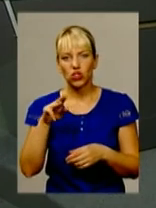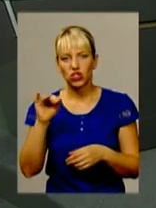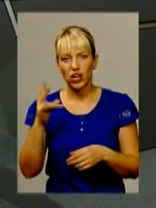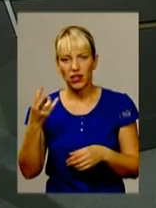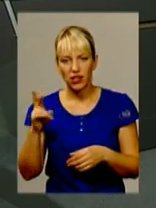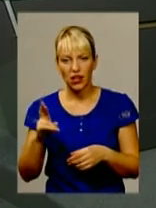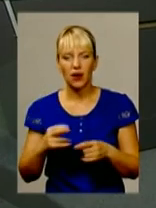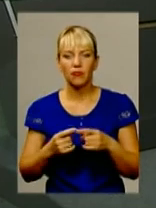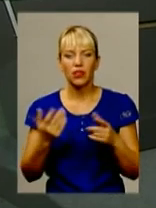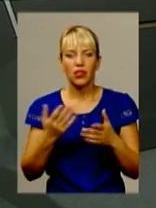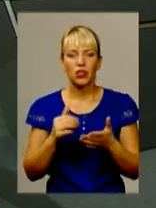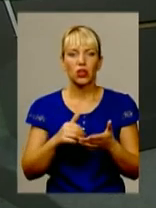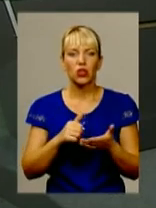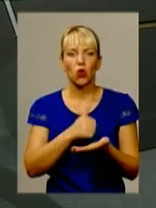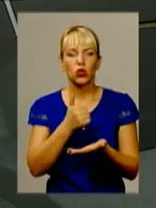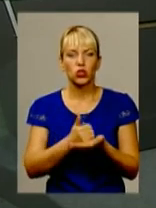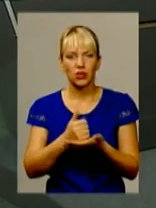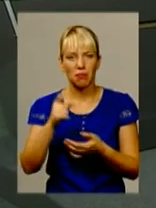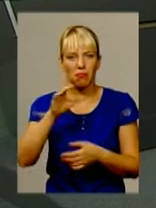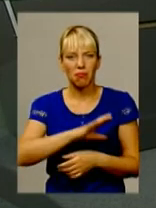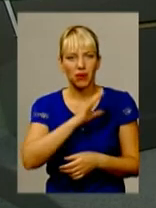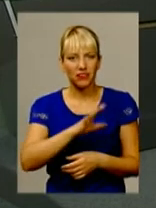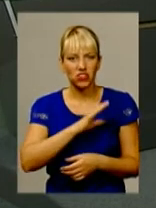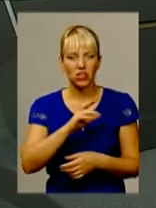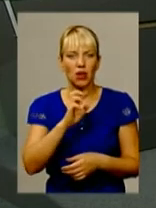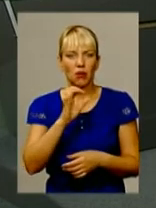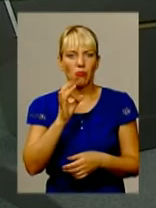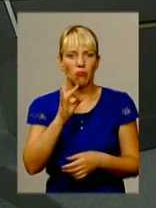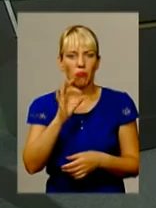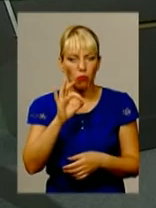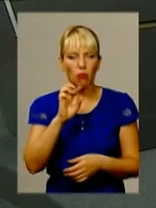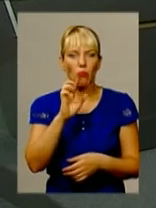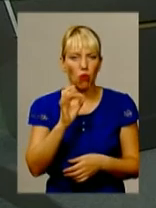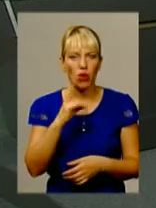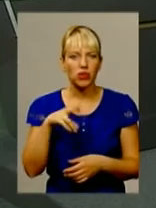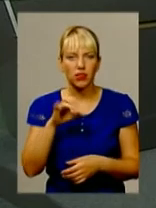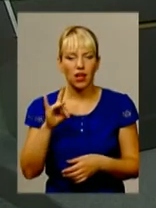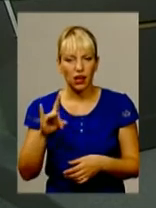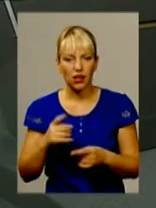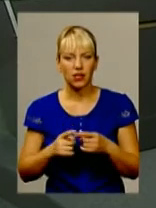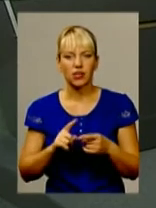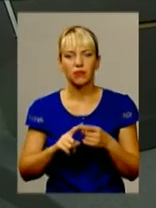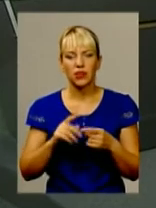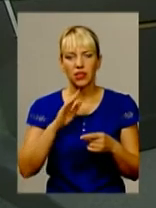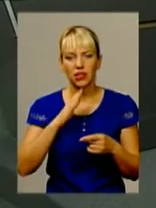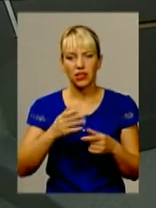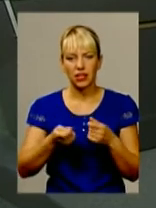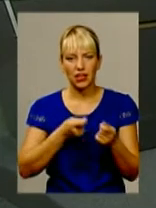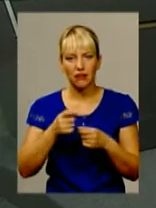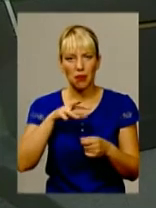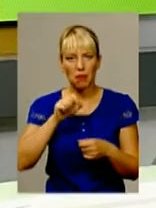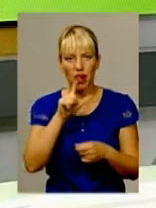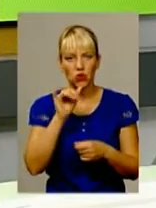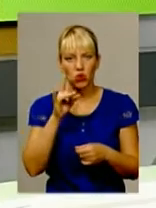очолює Віктор Бондар, знаний нами регіонал наш звідси. А, до речі, партію «Наш край» одним з керівників є Мазурчак,